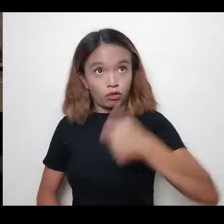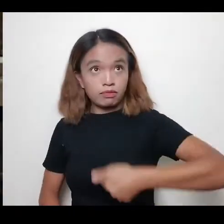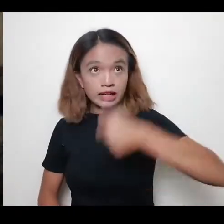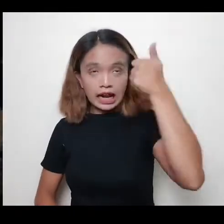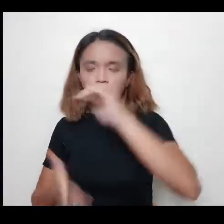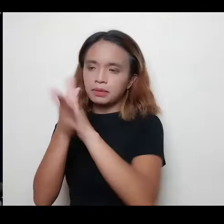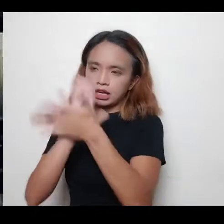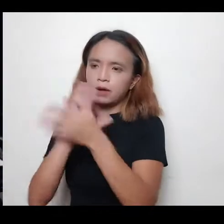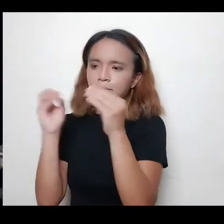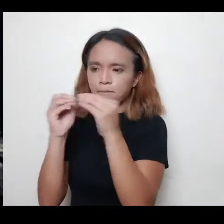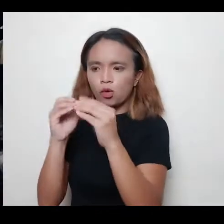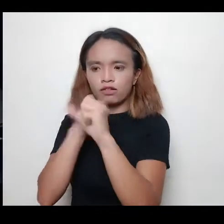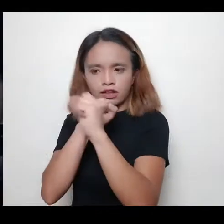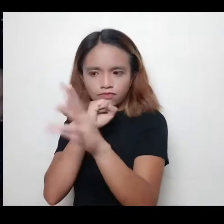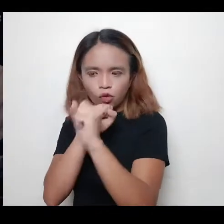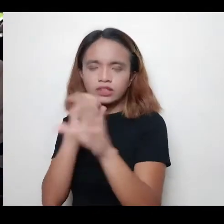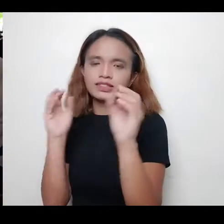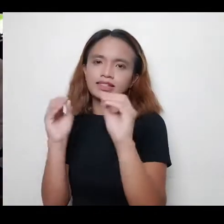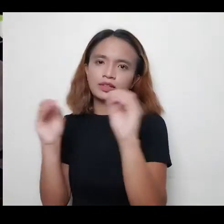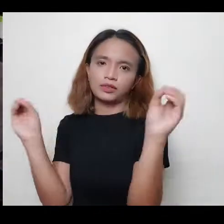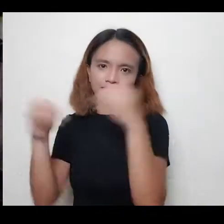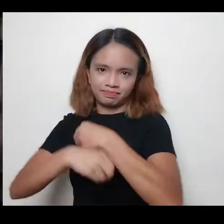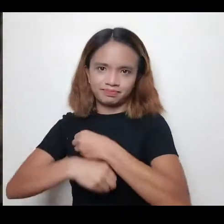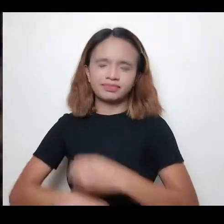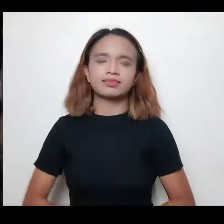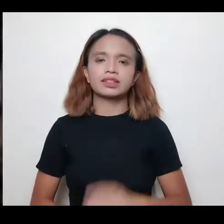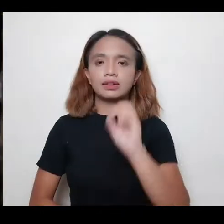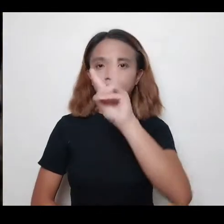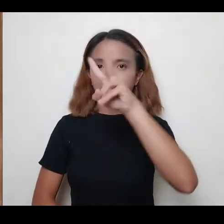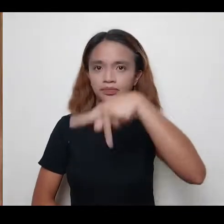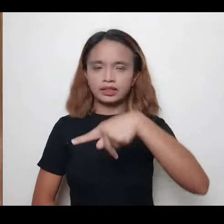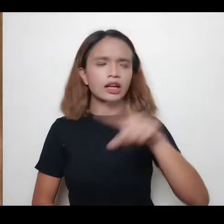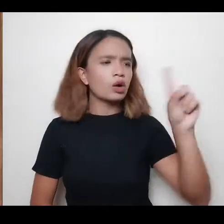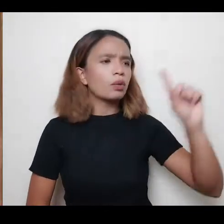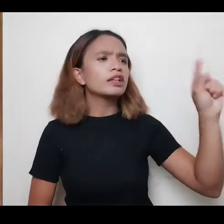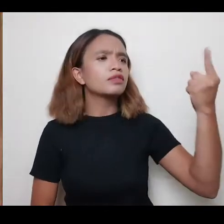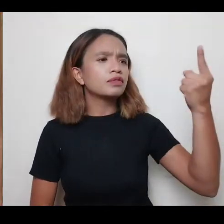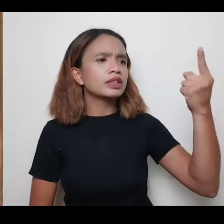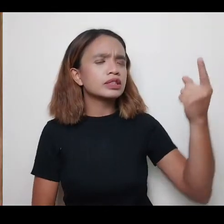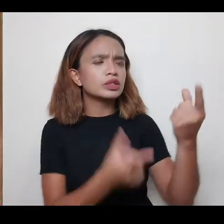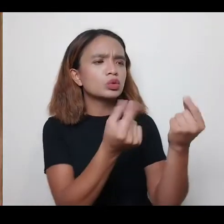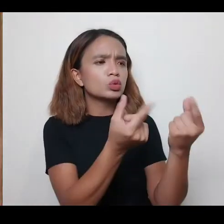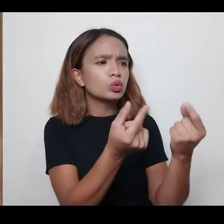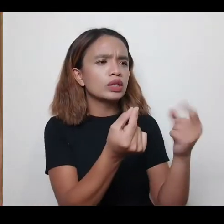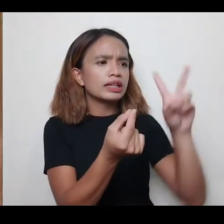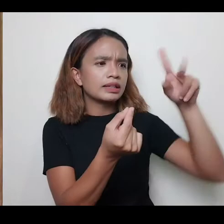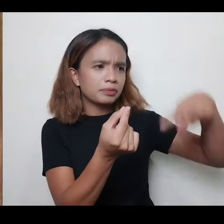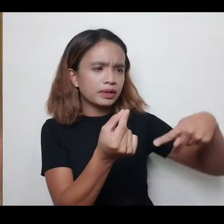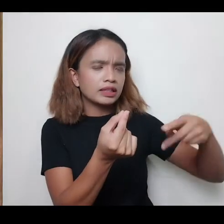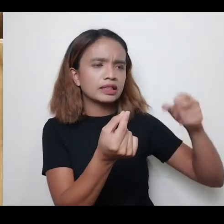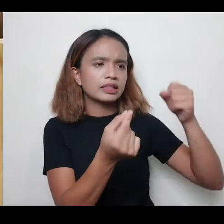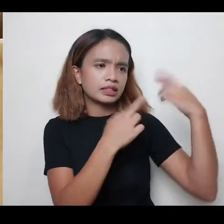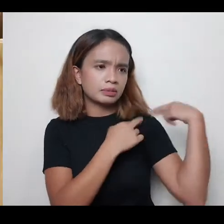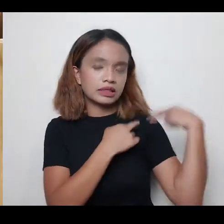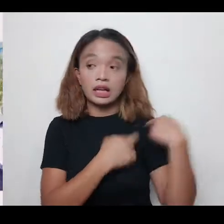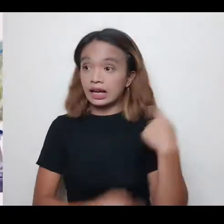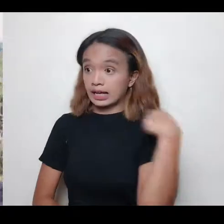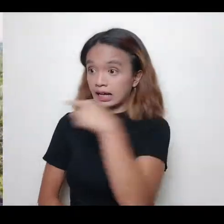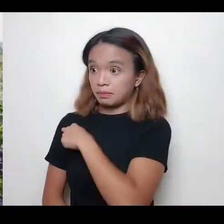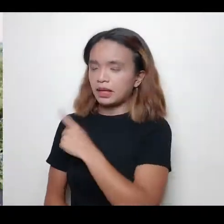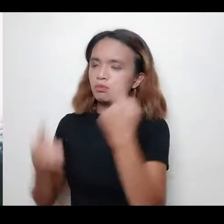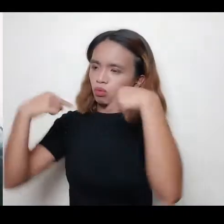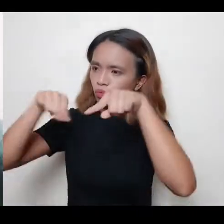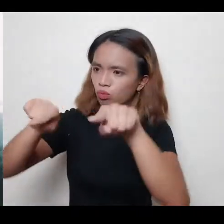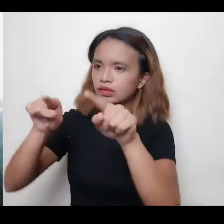manalo ako, gusto ko maging advocacy-heavy office yung office of the Vice President. What was your first order to stop as Vice President? Na bumaba